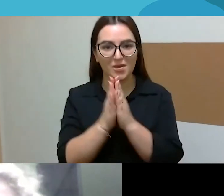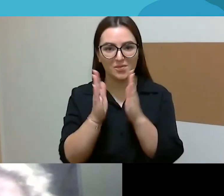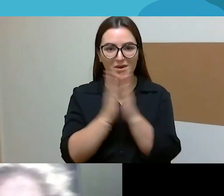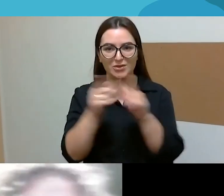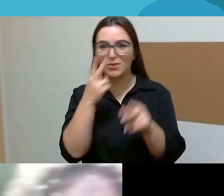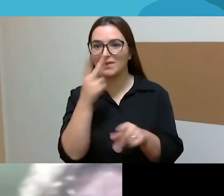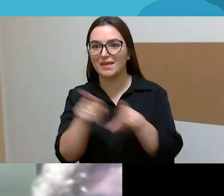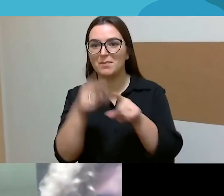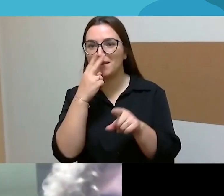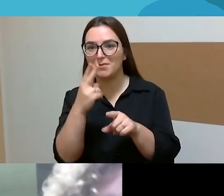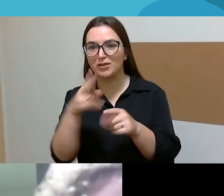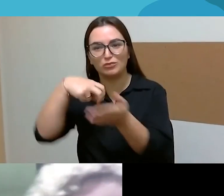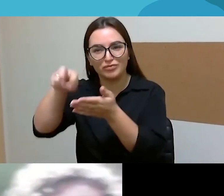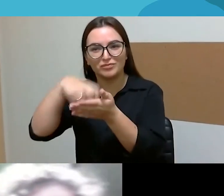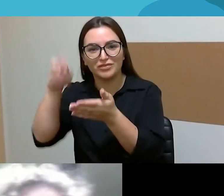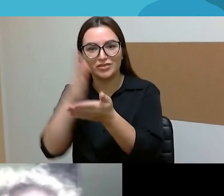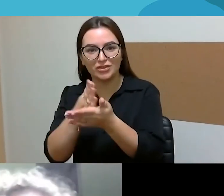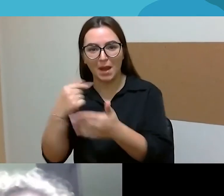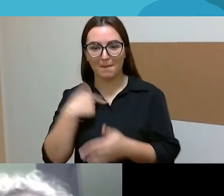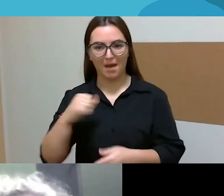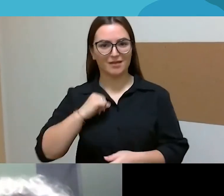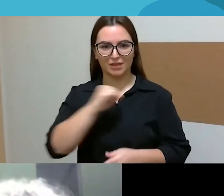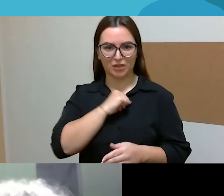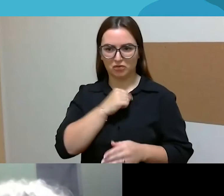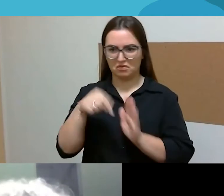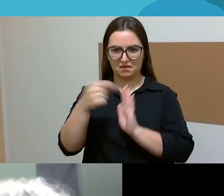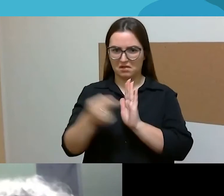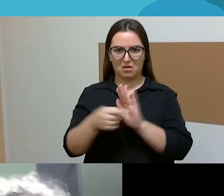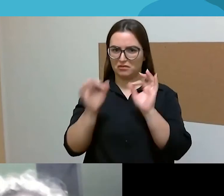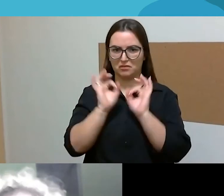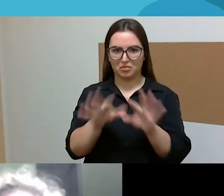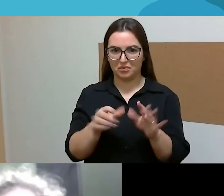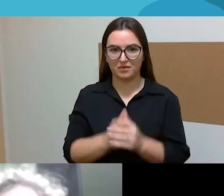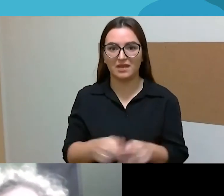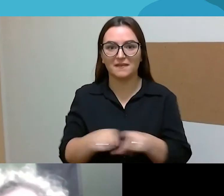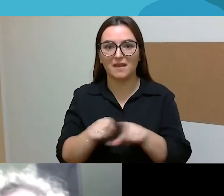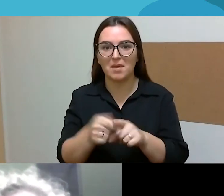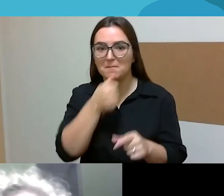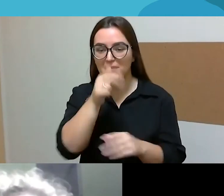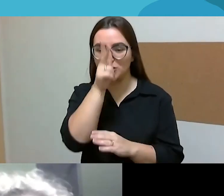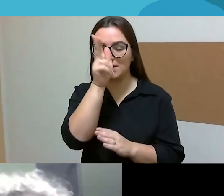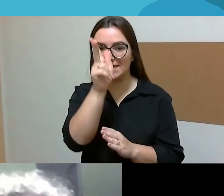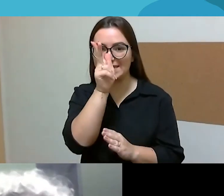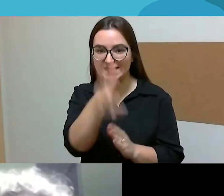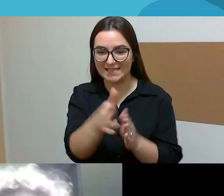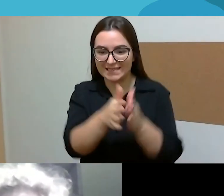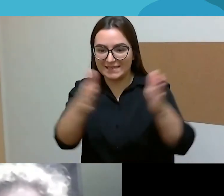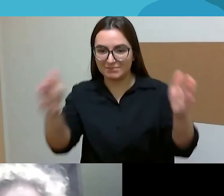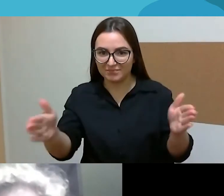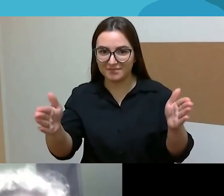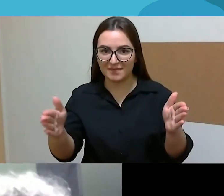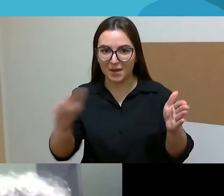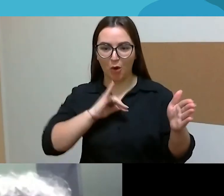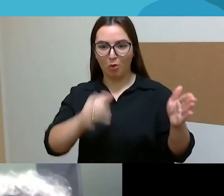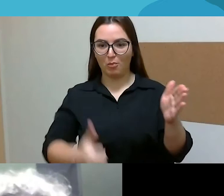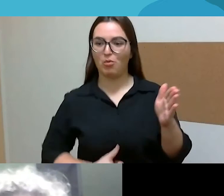juokiasi, kad man gydytojas taip niekada nesako ir kad tetos parkė irgi per tris metus ponios neprieina